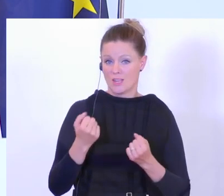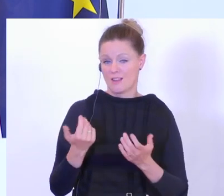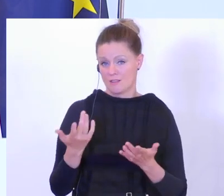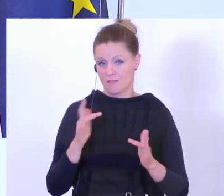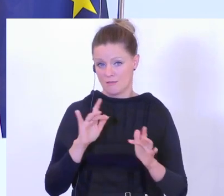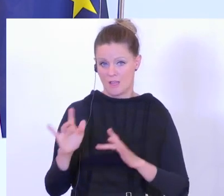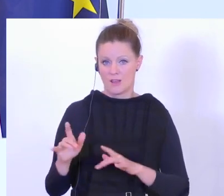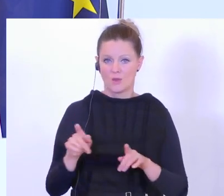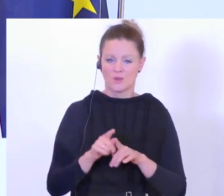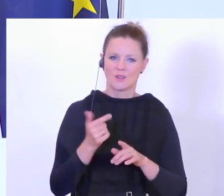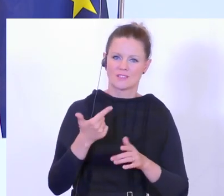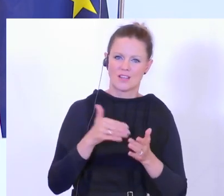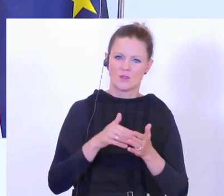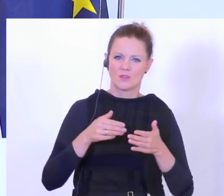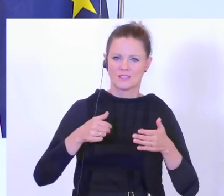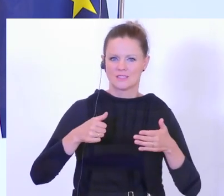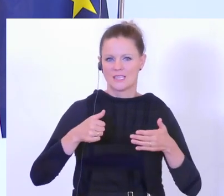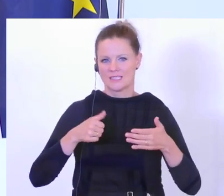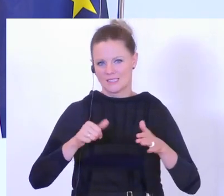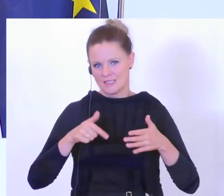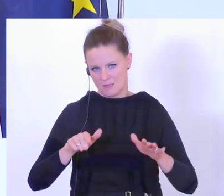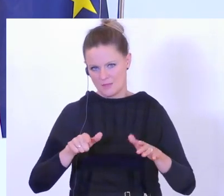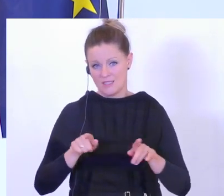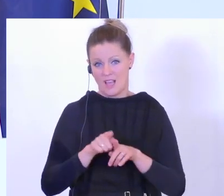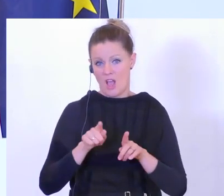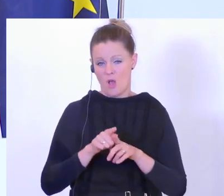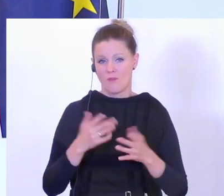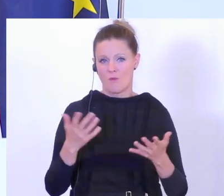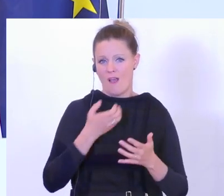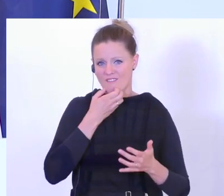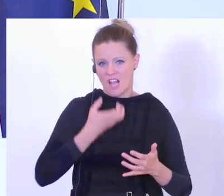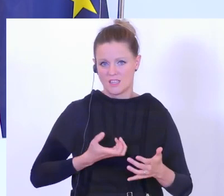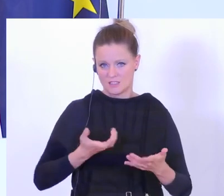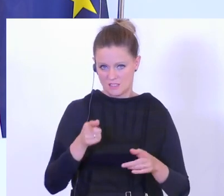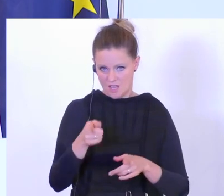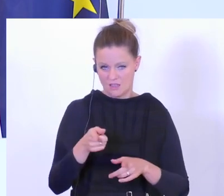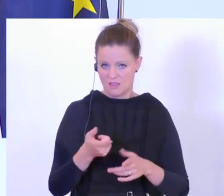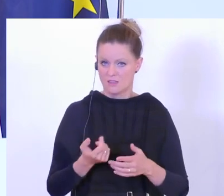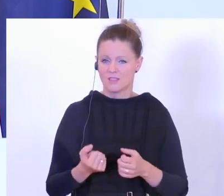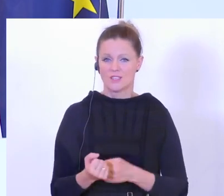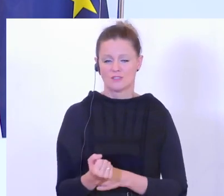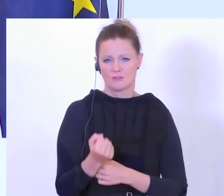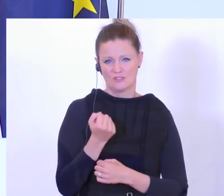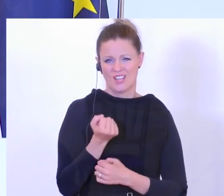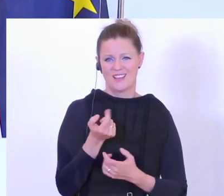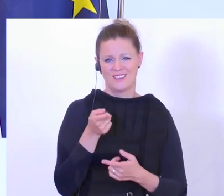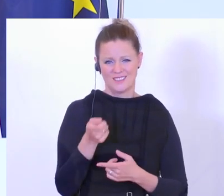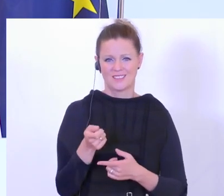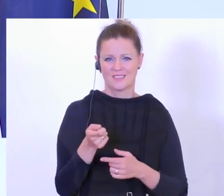muss man ganz offen sagen, auch Straftäter aus Afghanistan zum Beispiel. Die haben enorm dieses